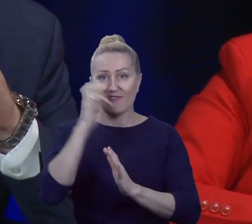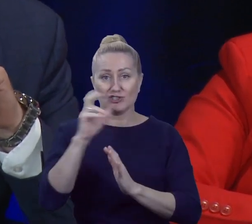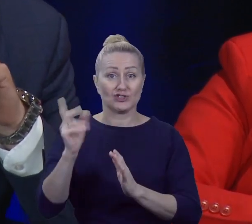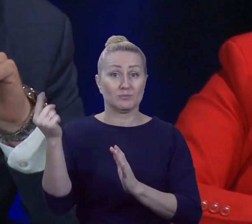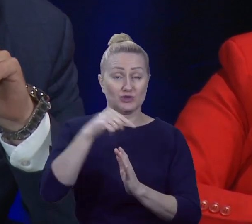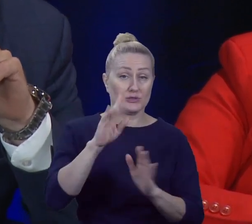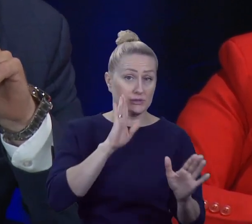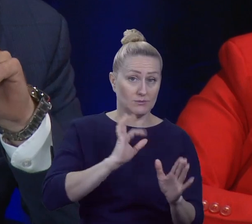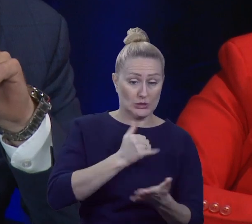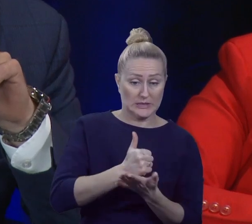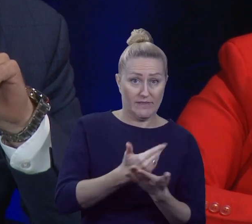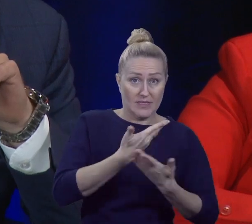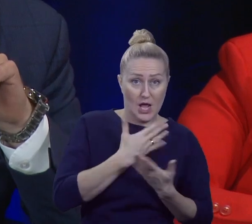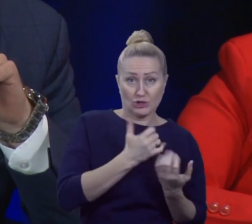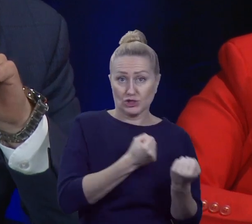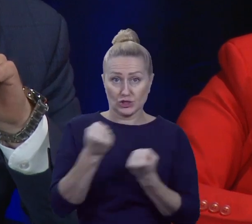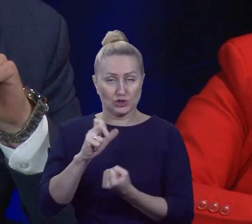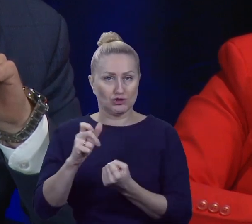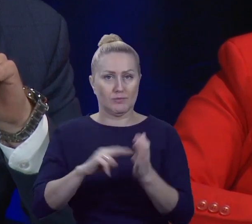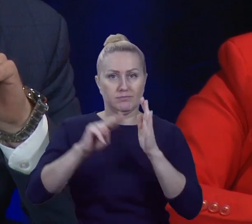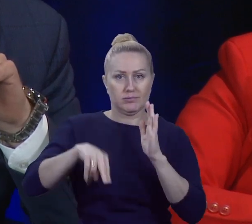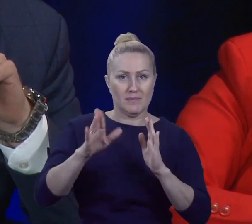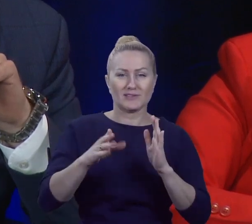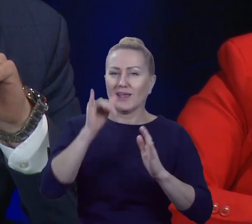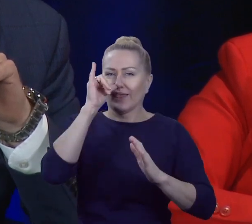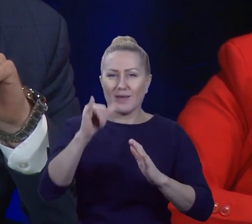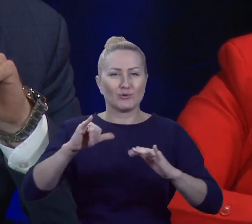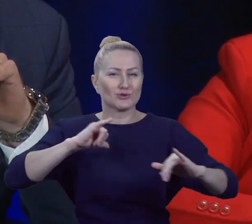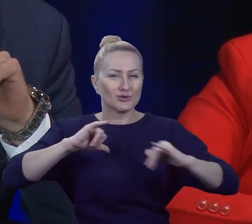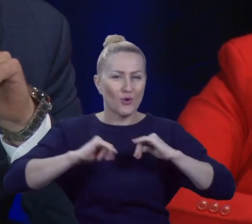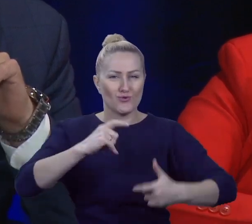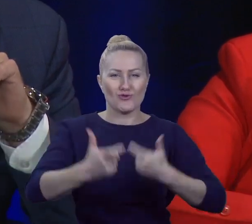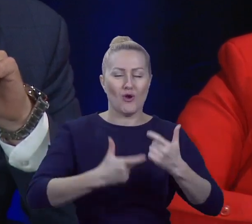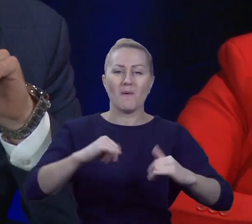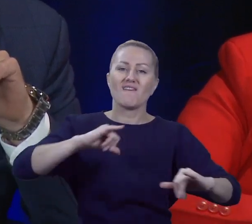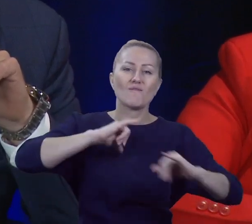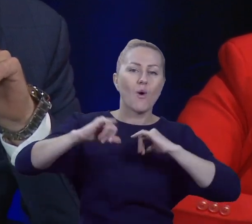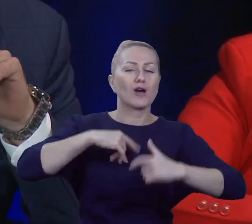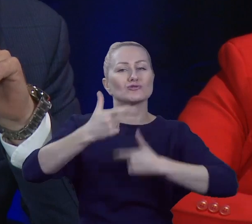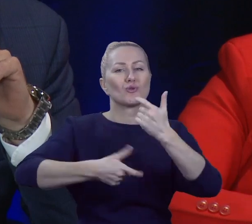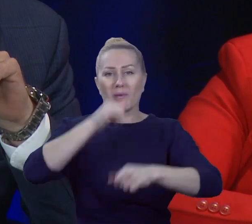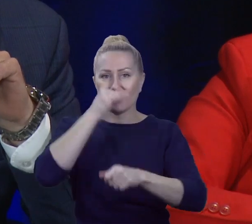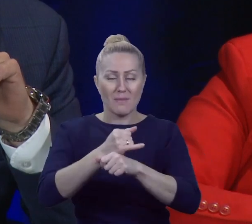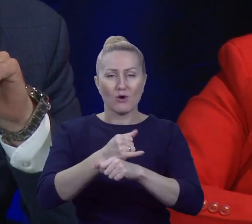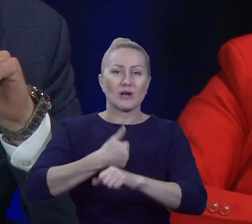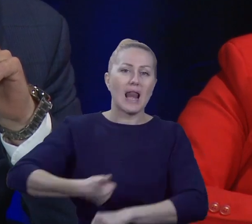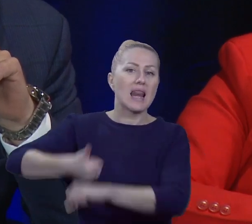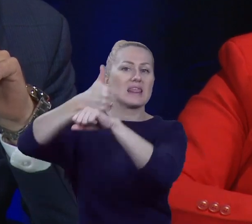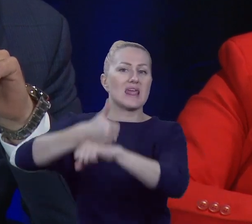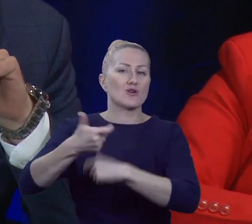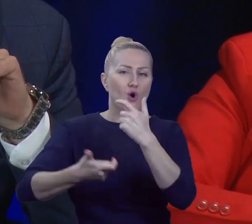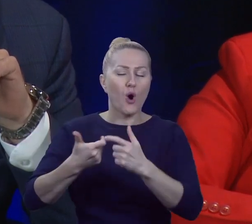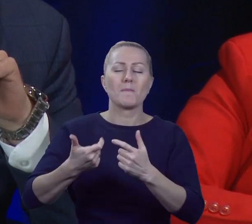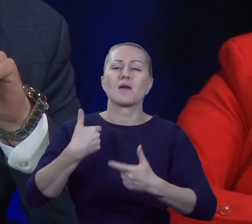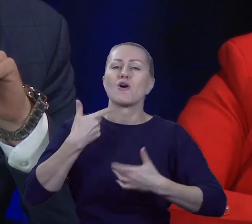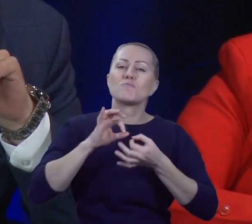funkcji. Nie można sprawować rządów, nie można sprawować władzy, nie można być liderem, nie można realizować programu